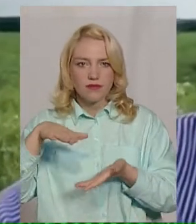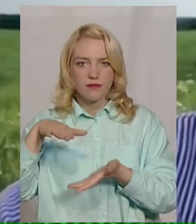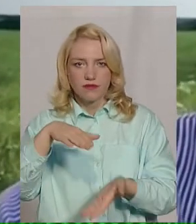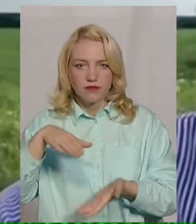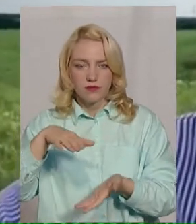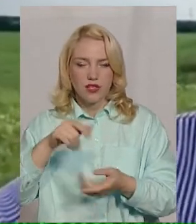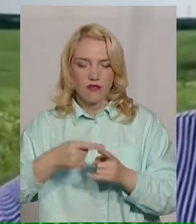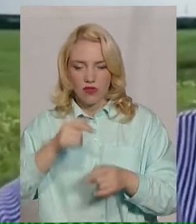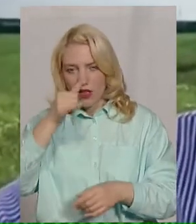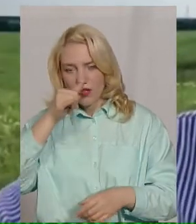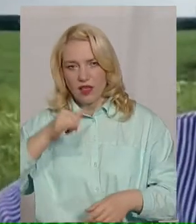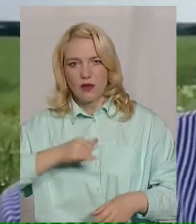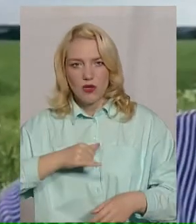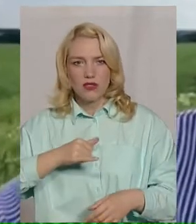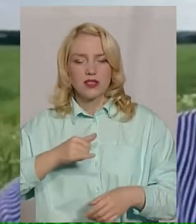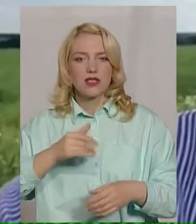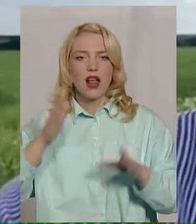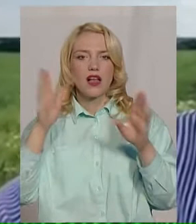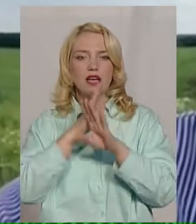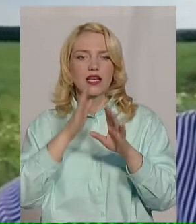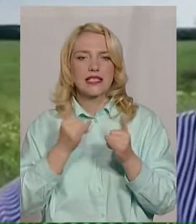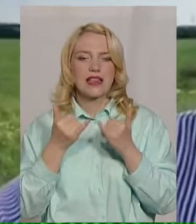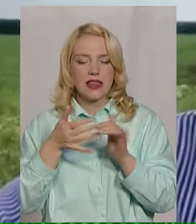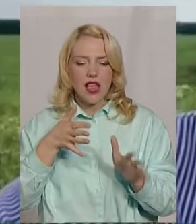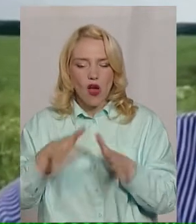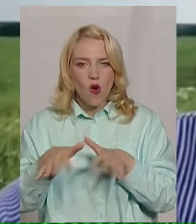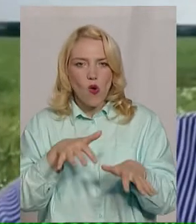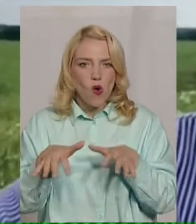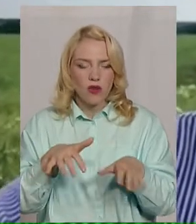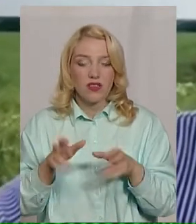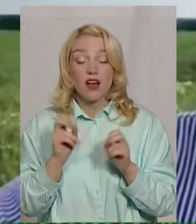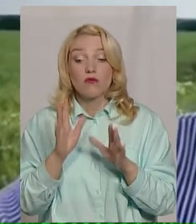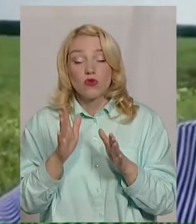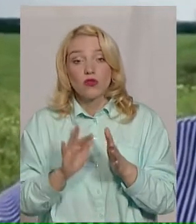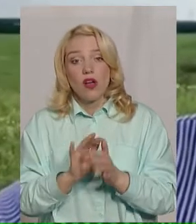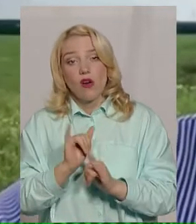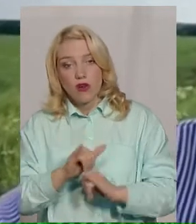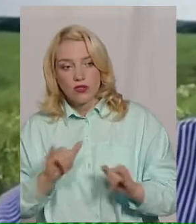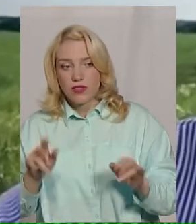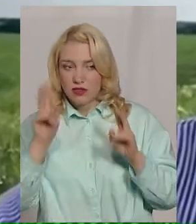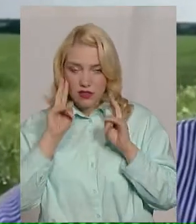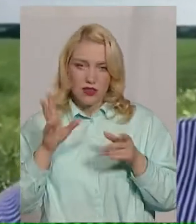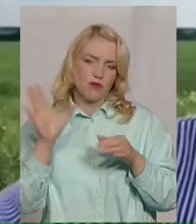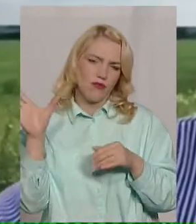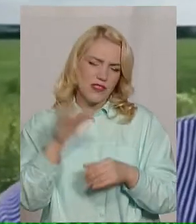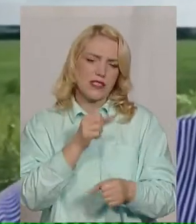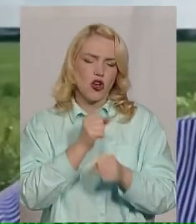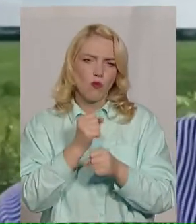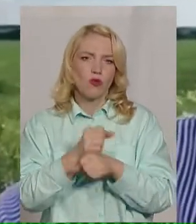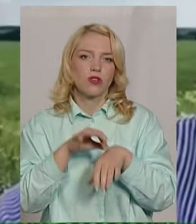не допускала кисень до рослинок. Тому як буде дозвиватися, вони менше не знаємо, але будемо вводити всі кваліфіковані роботи, щоб